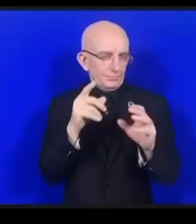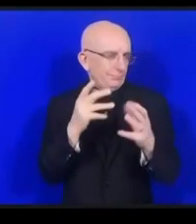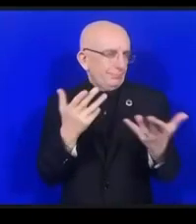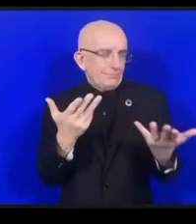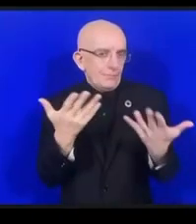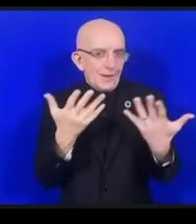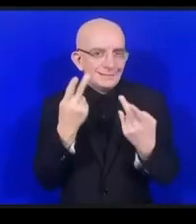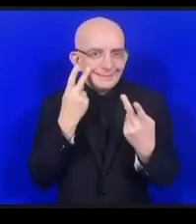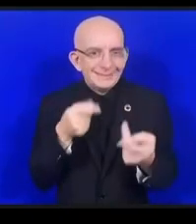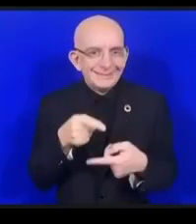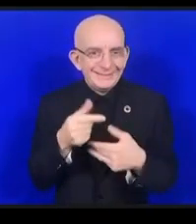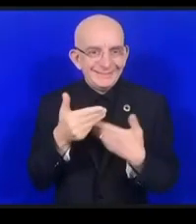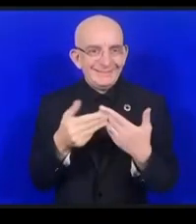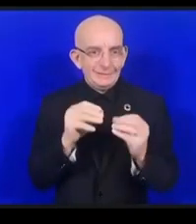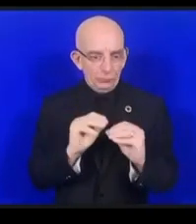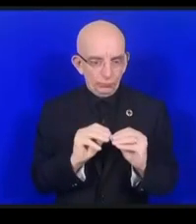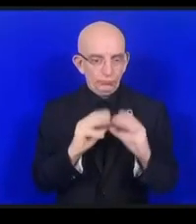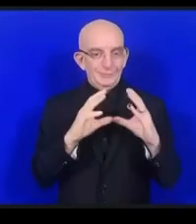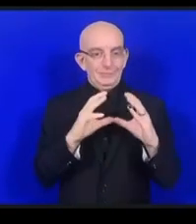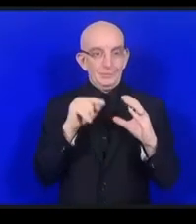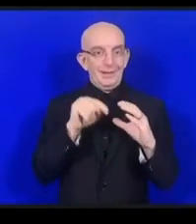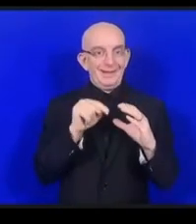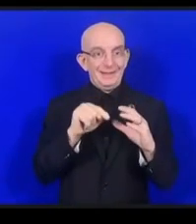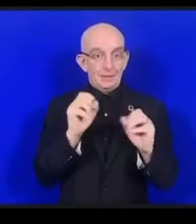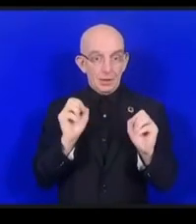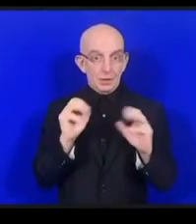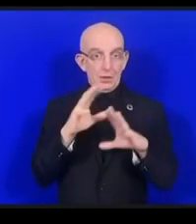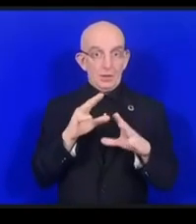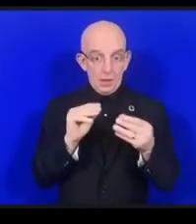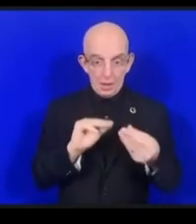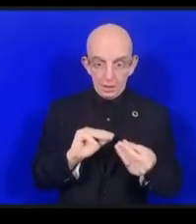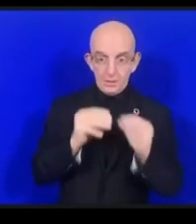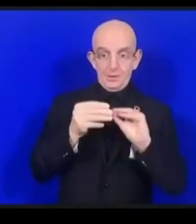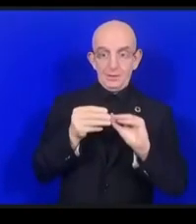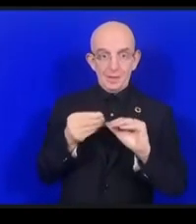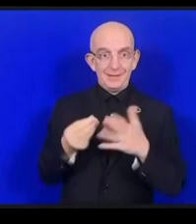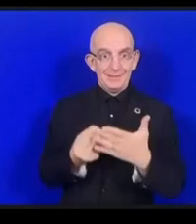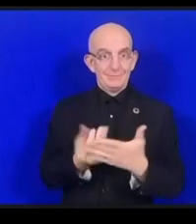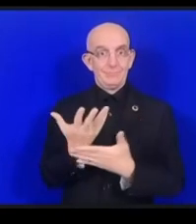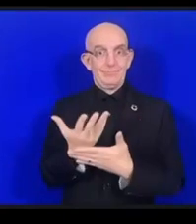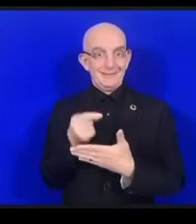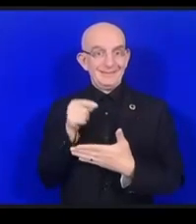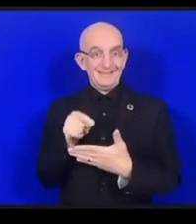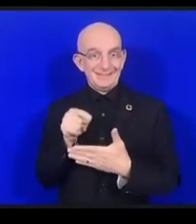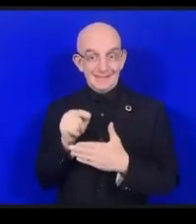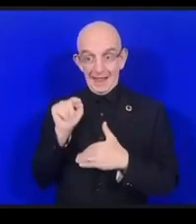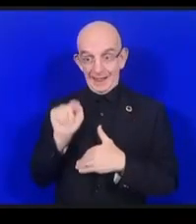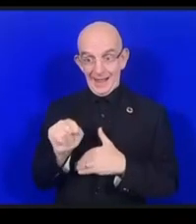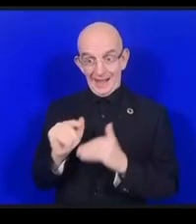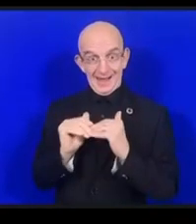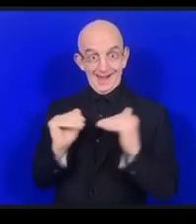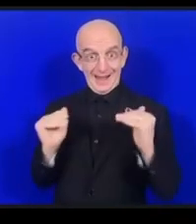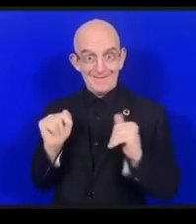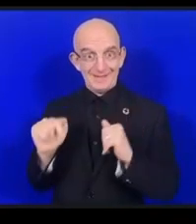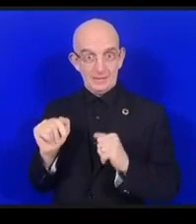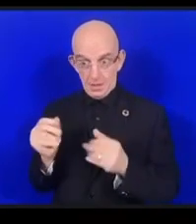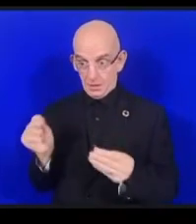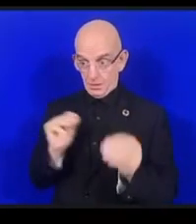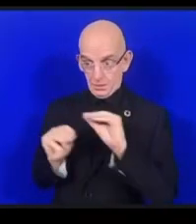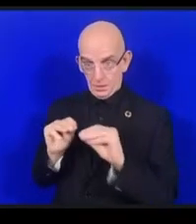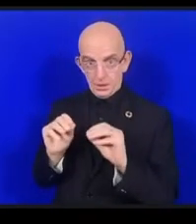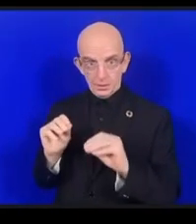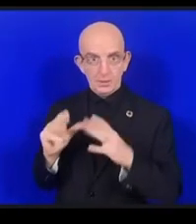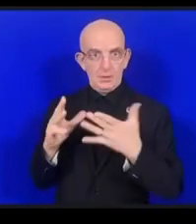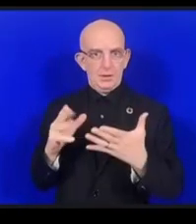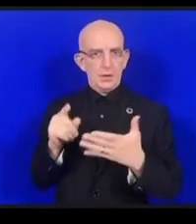になるのかということを今検討していますそれからユニバーサルデザインフォアラーニングというのがあってこれは今